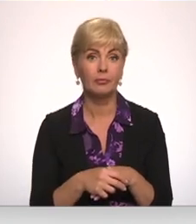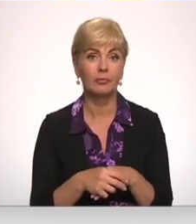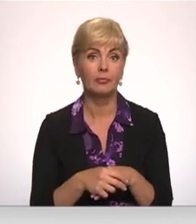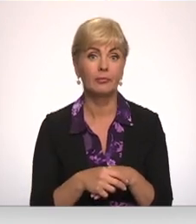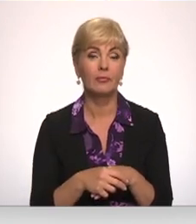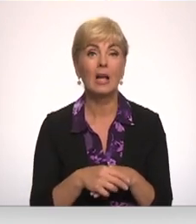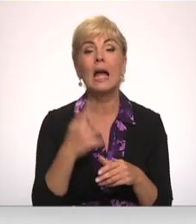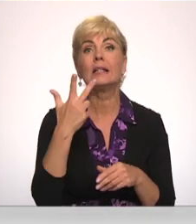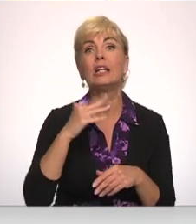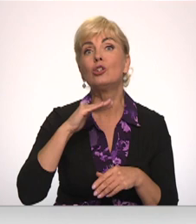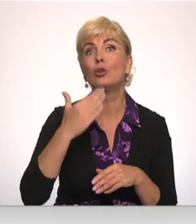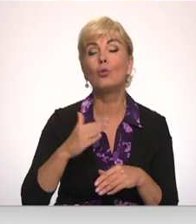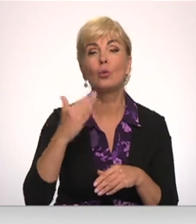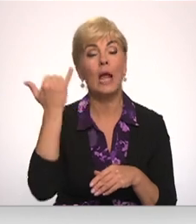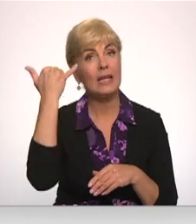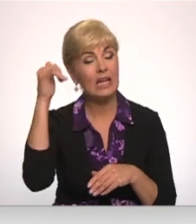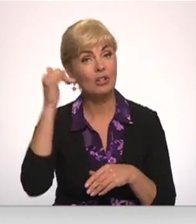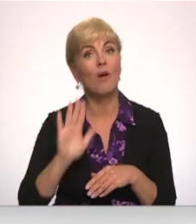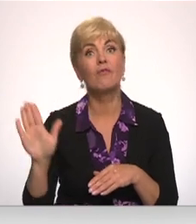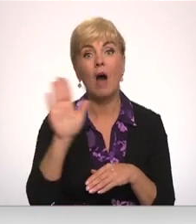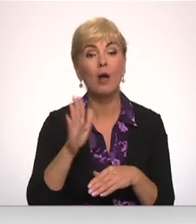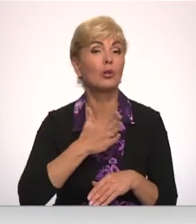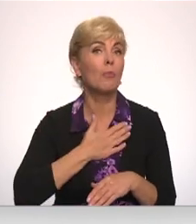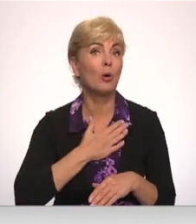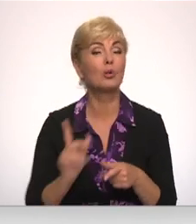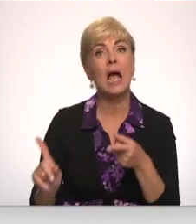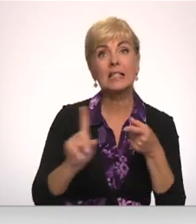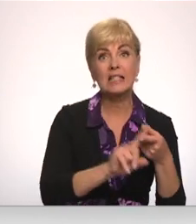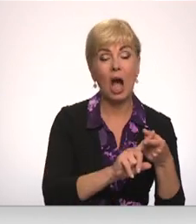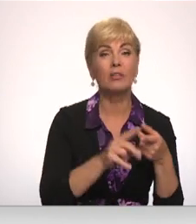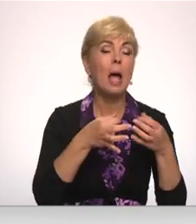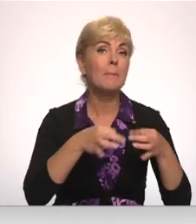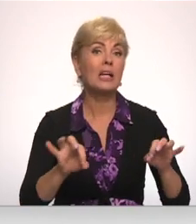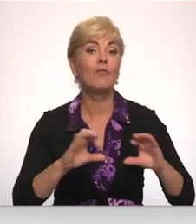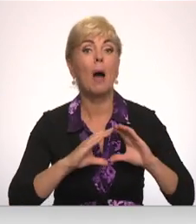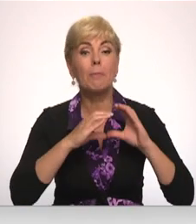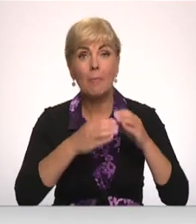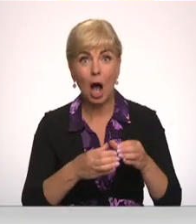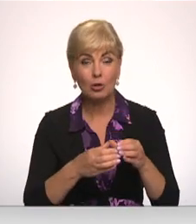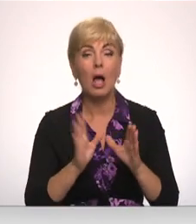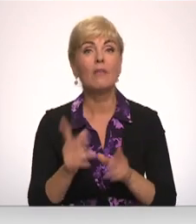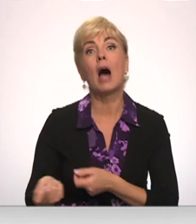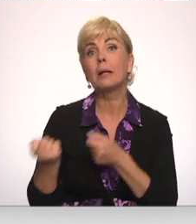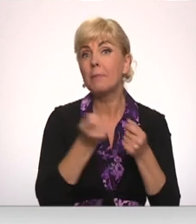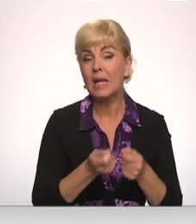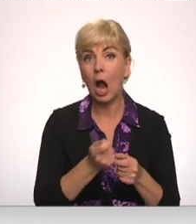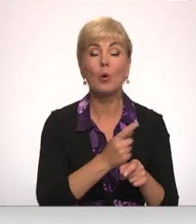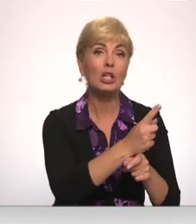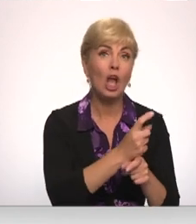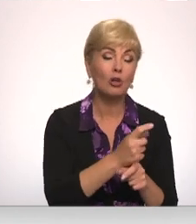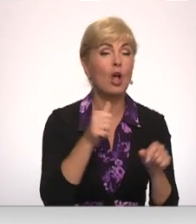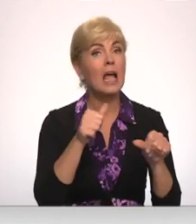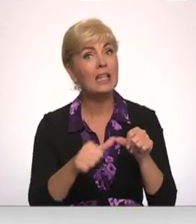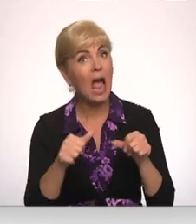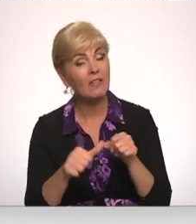Trīs jūru iniciatīvas valstis ir mūsu savienojums ar brīvo pasauli. Pa to var tikt piegādāt ieroči, degviela.